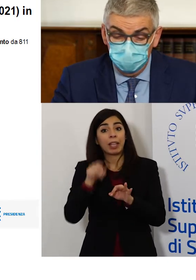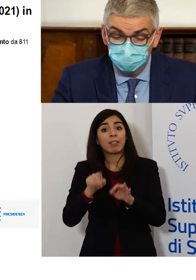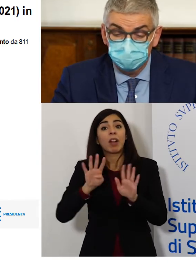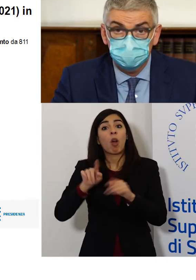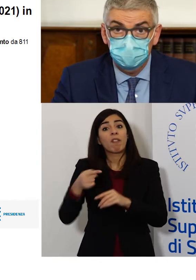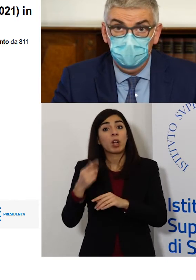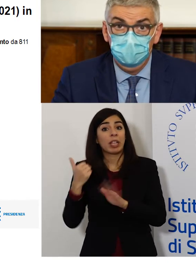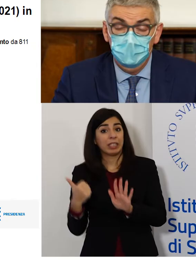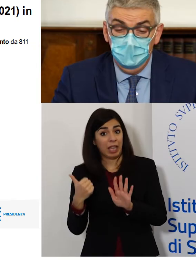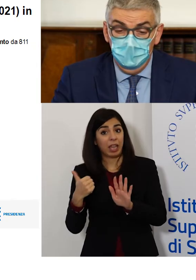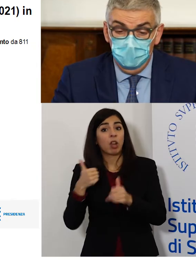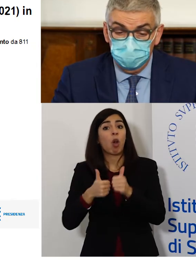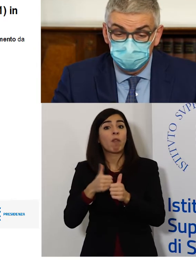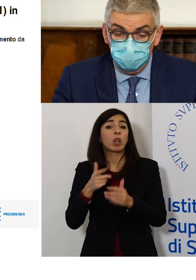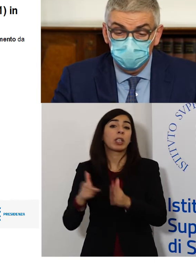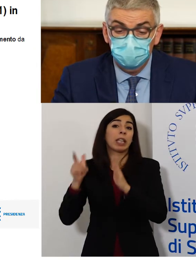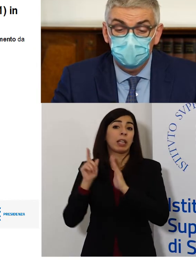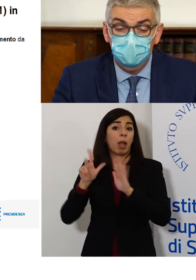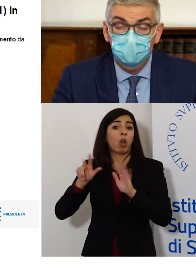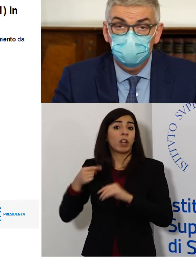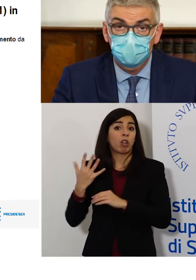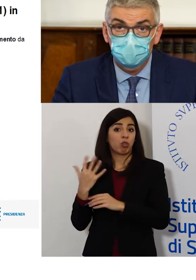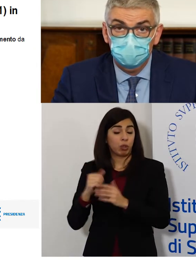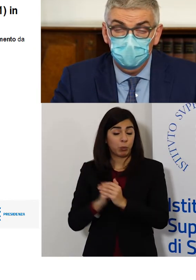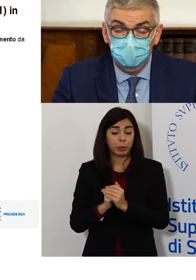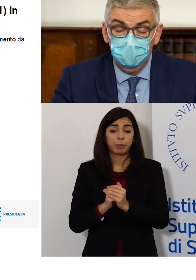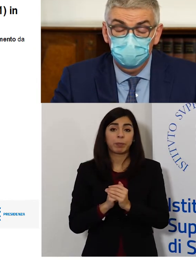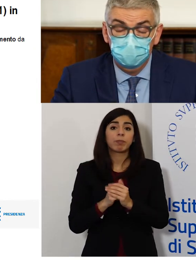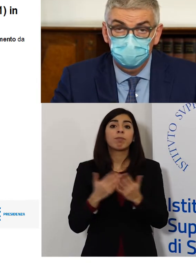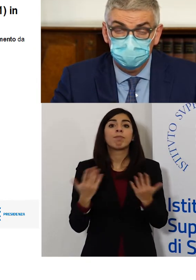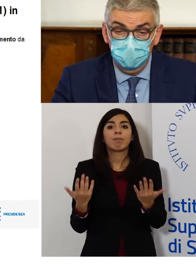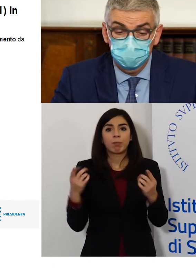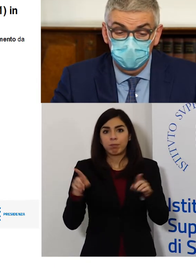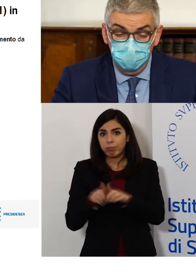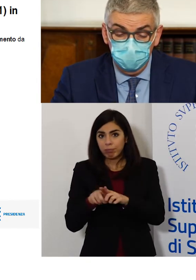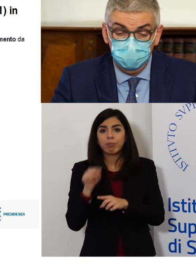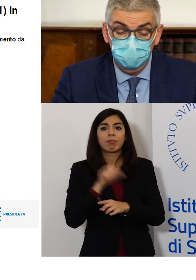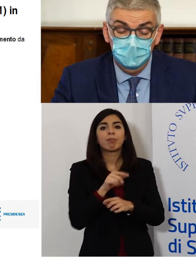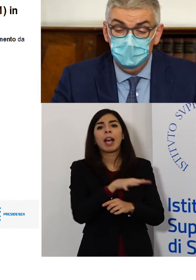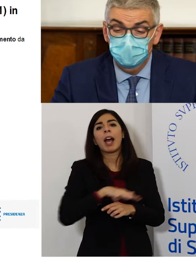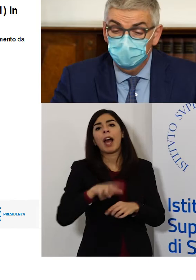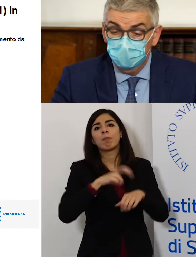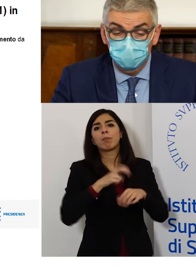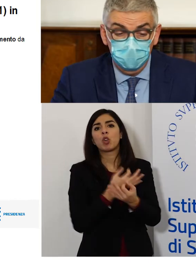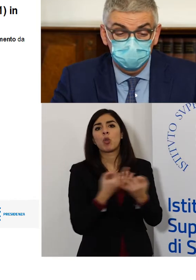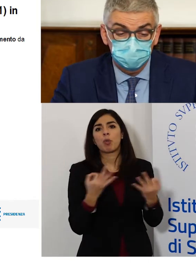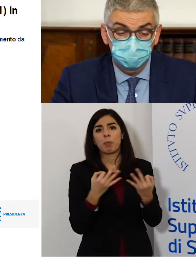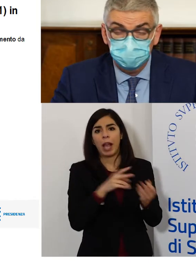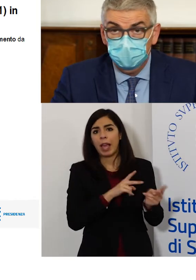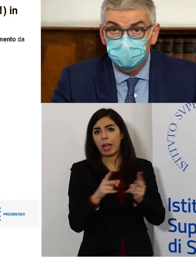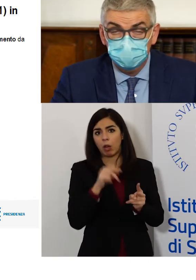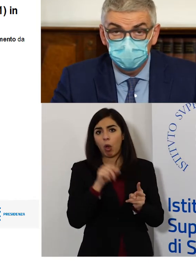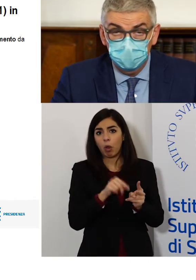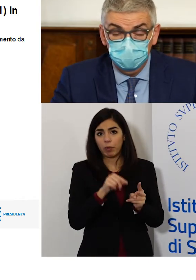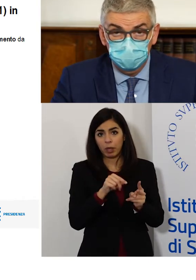della scorsa settimana. La stessa cosa avviene per quanto riguarda i posti letto di area medica, dove i ricoverati